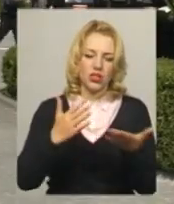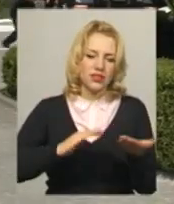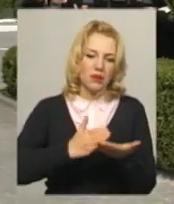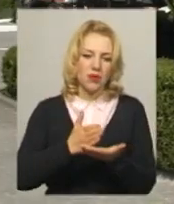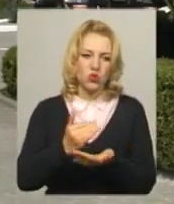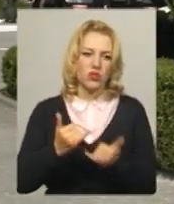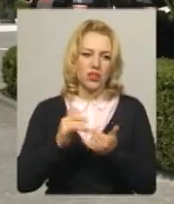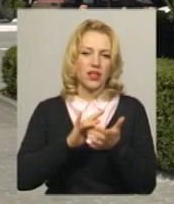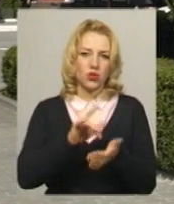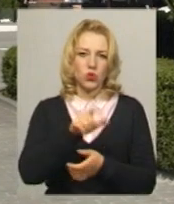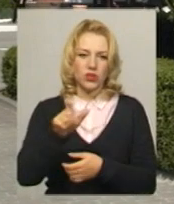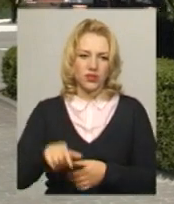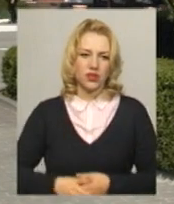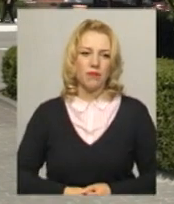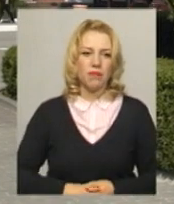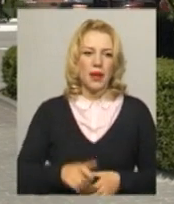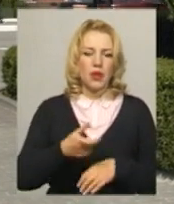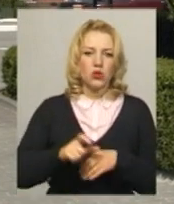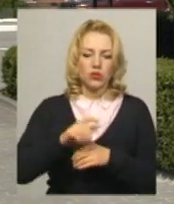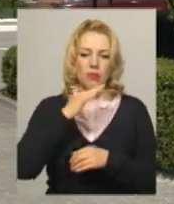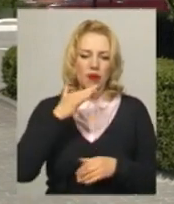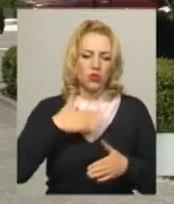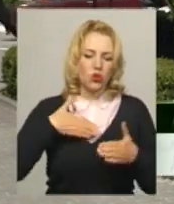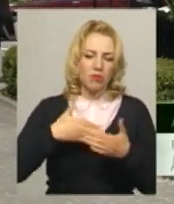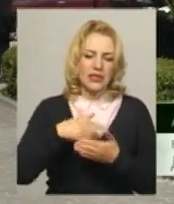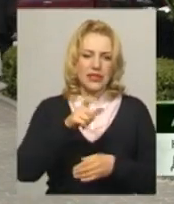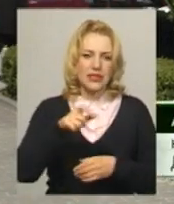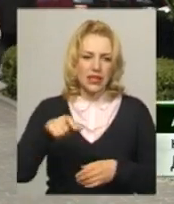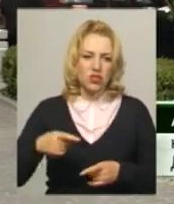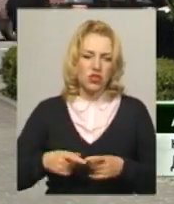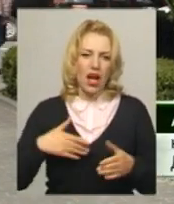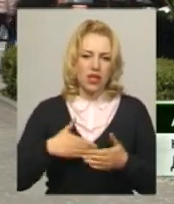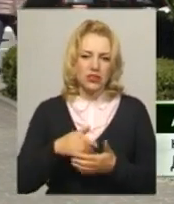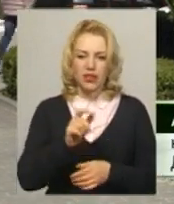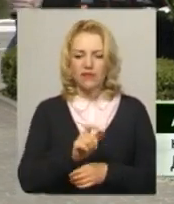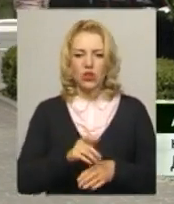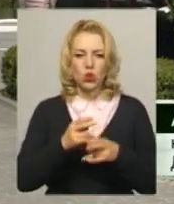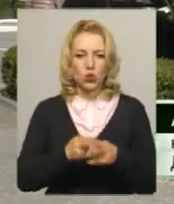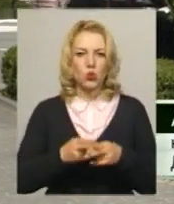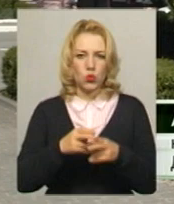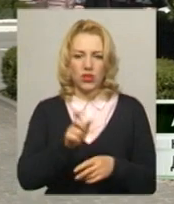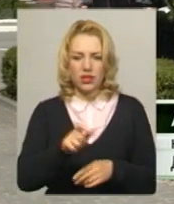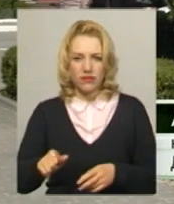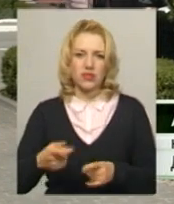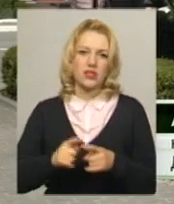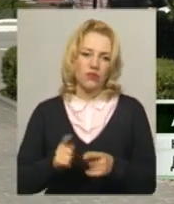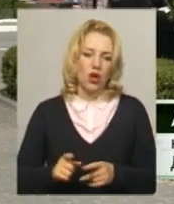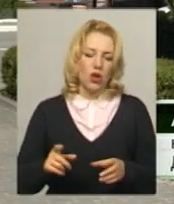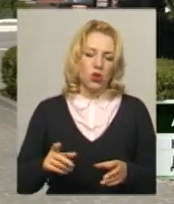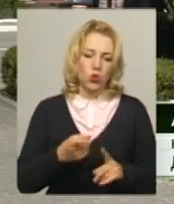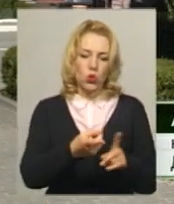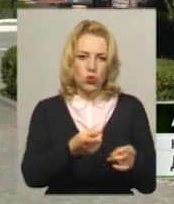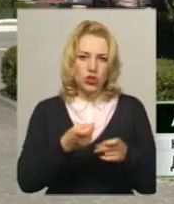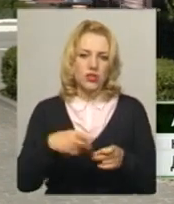туристів. Дуже багато громадських діячів, активних жителів Дунаєвець долучилися до розроблення цих